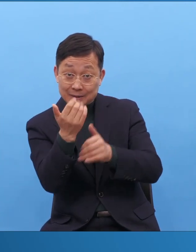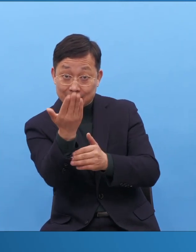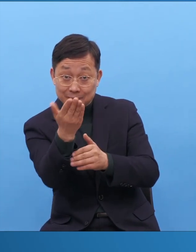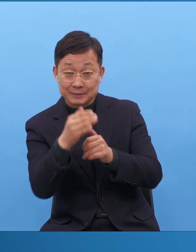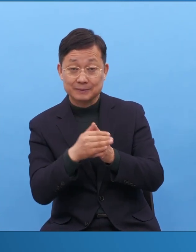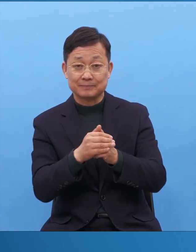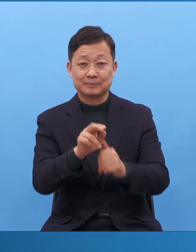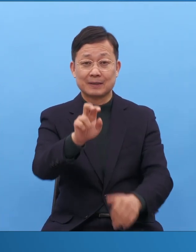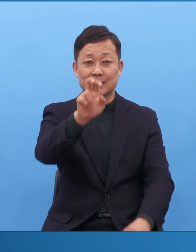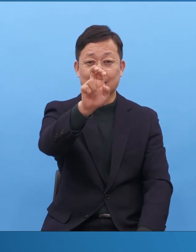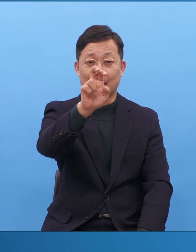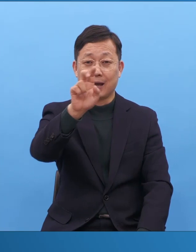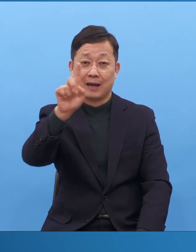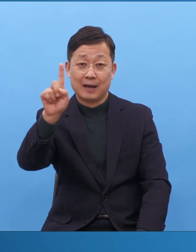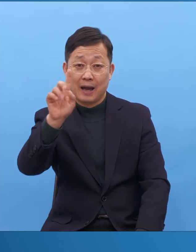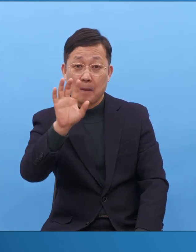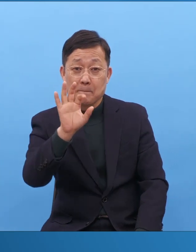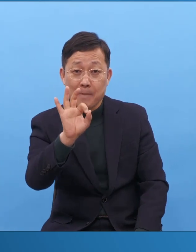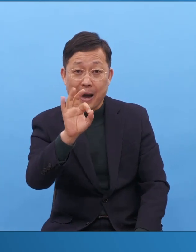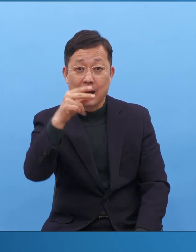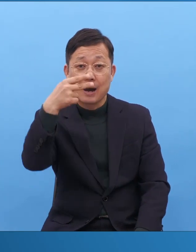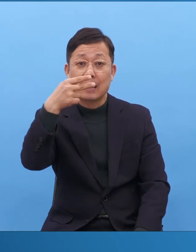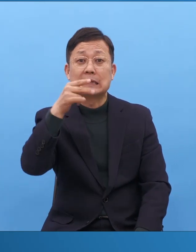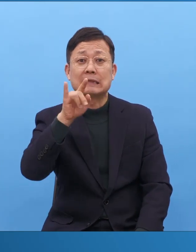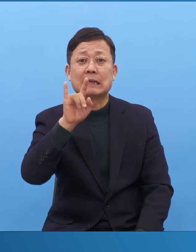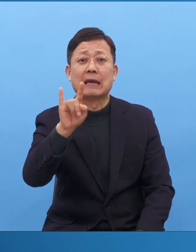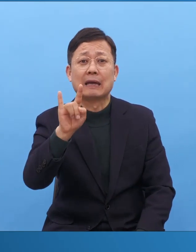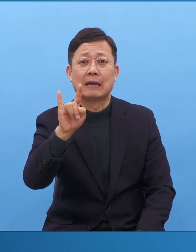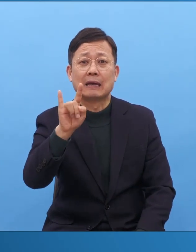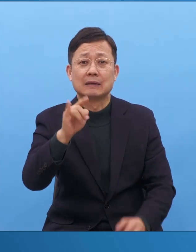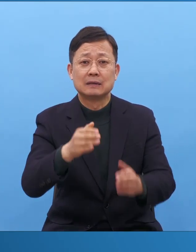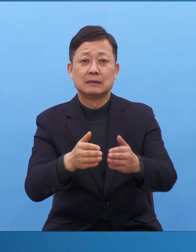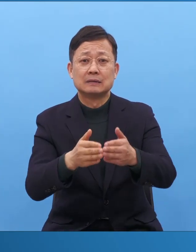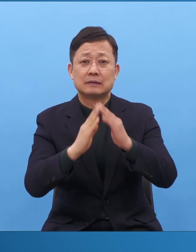망대가 뭡니까? 이게 자칫 잘못하면